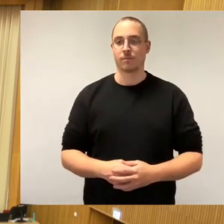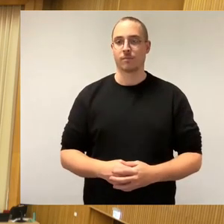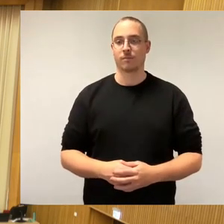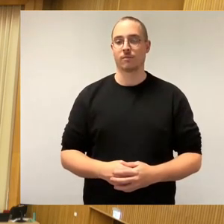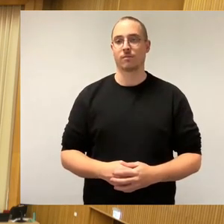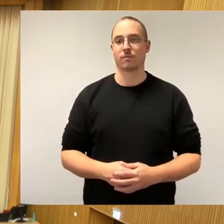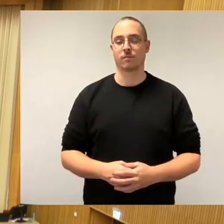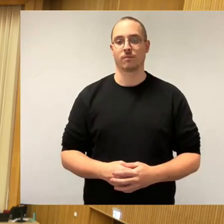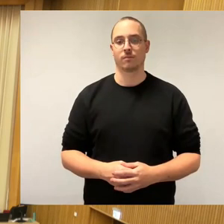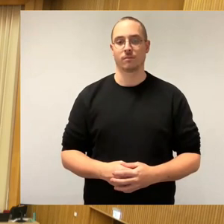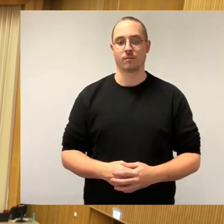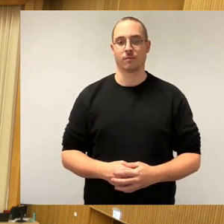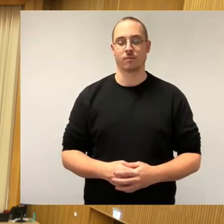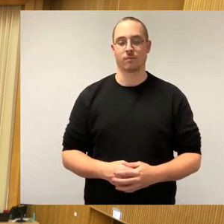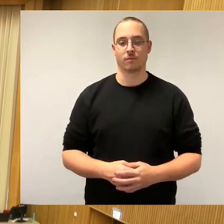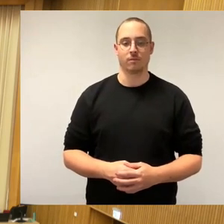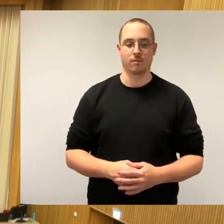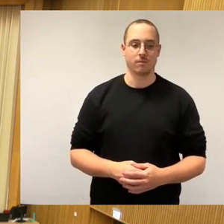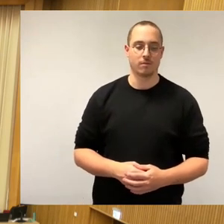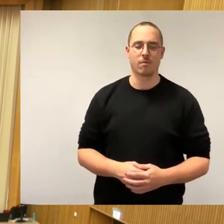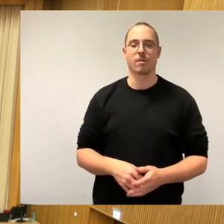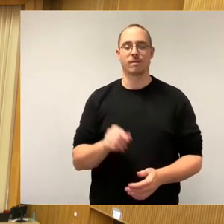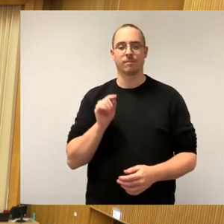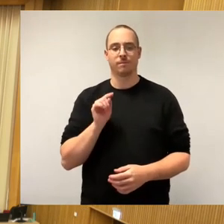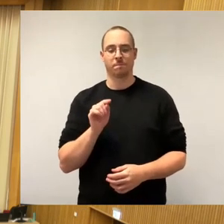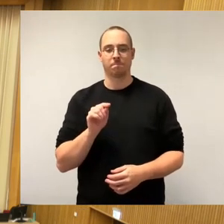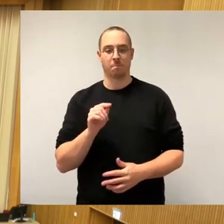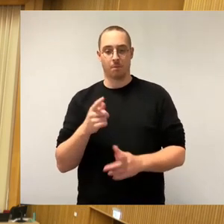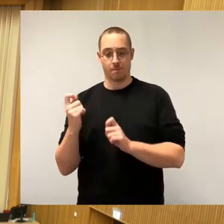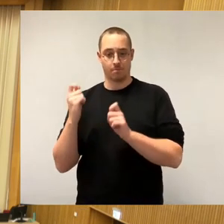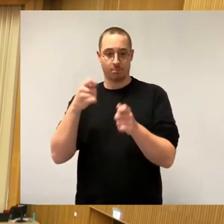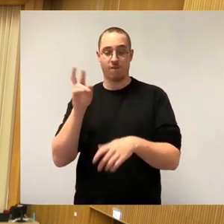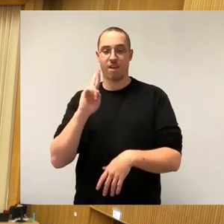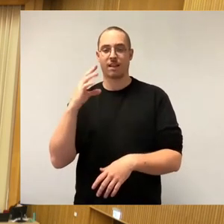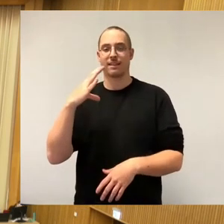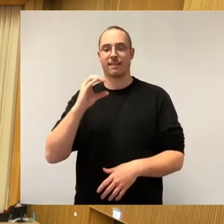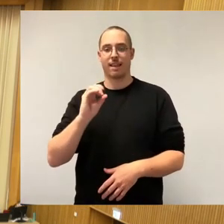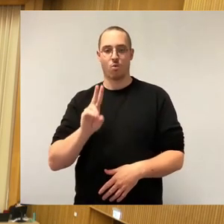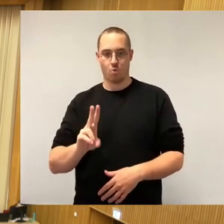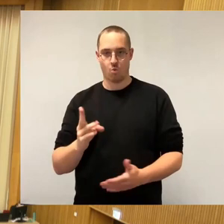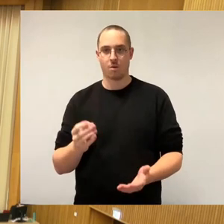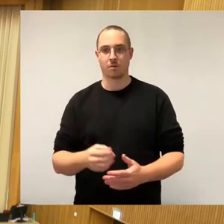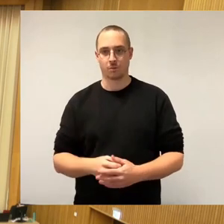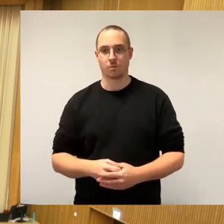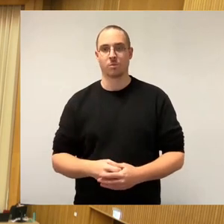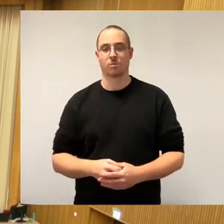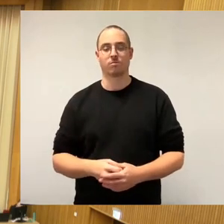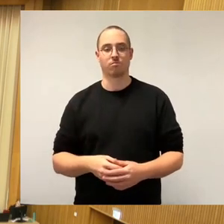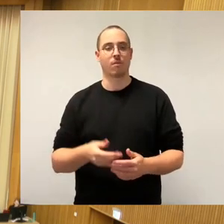der Einreicher, die CDU-Fraktion und Herr Karten. Bitte schön.